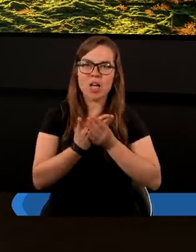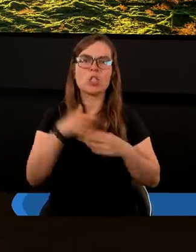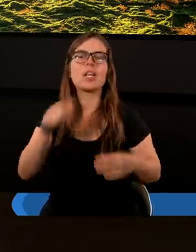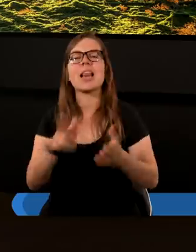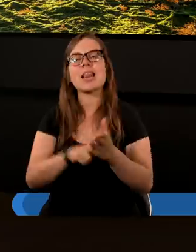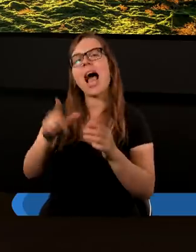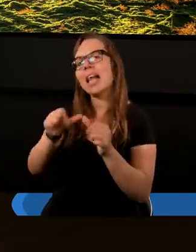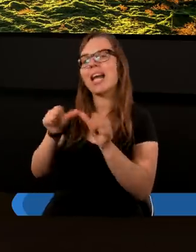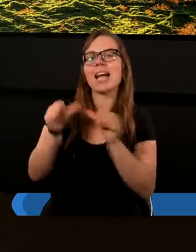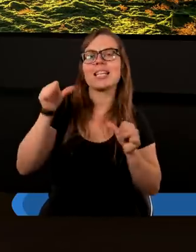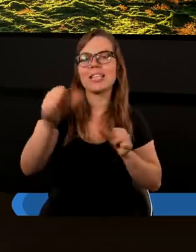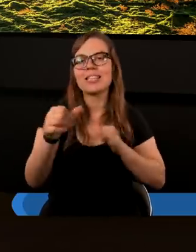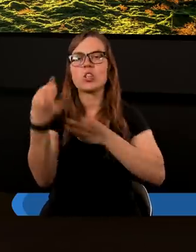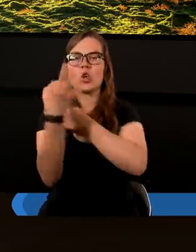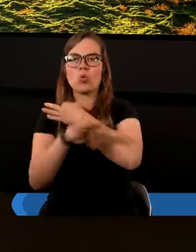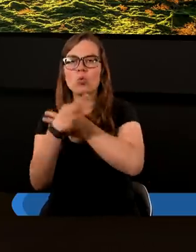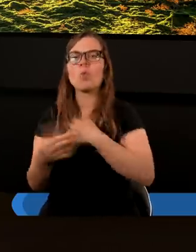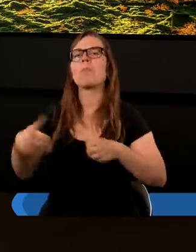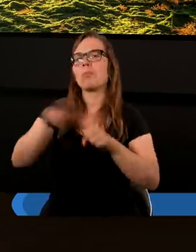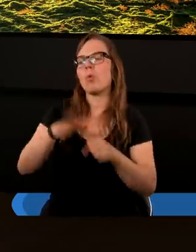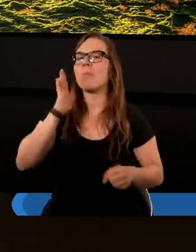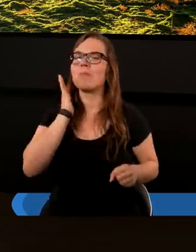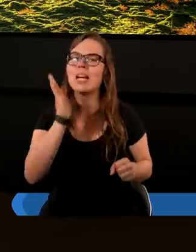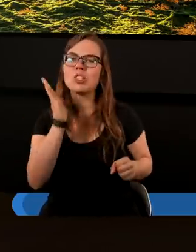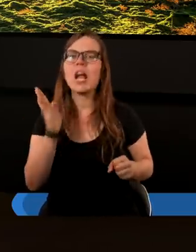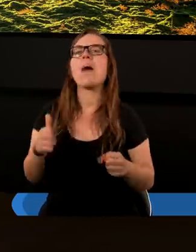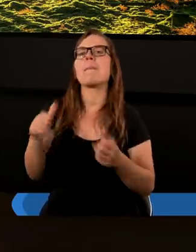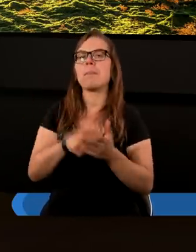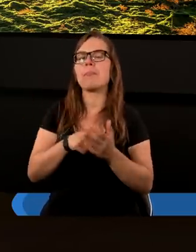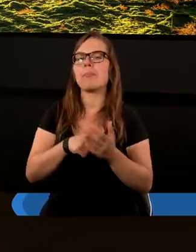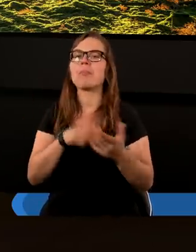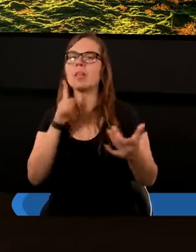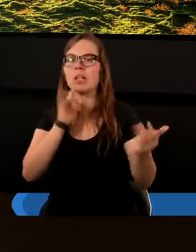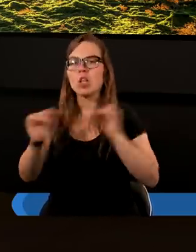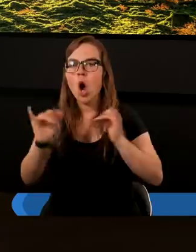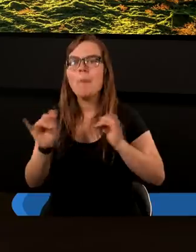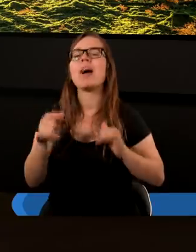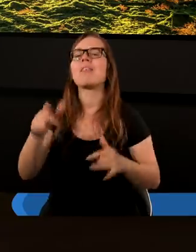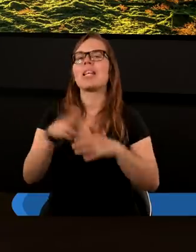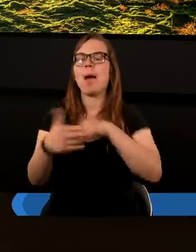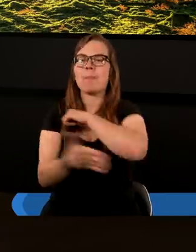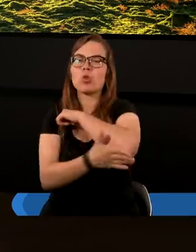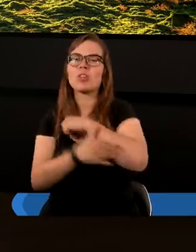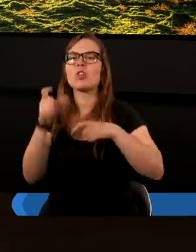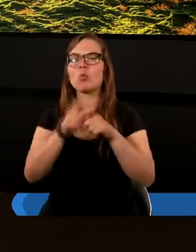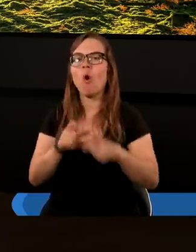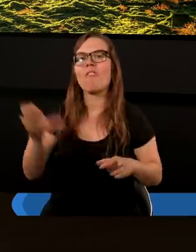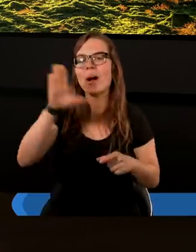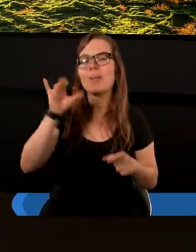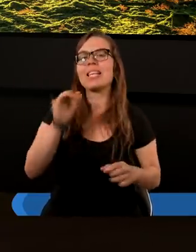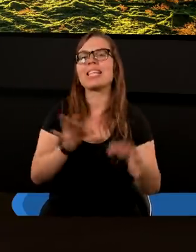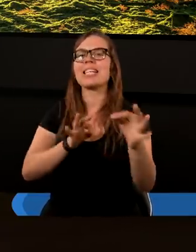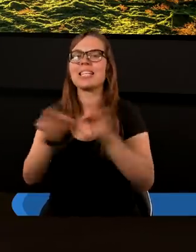na kolejne studium, którym będziemy na podstawie Słowa Bożego i